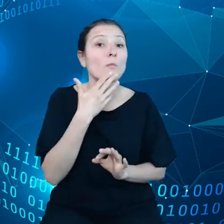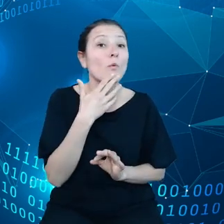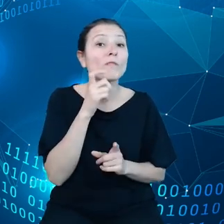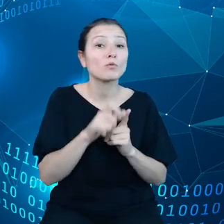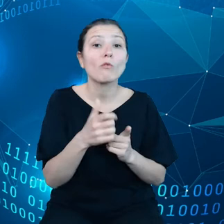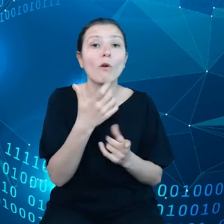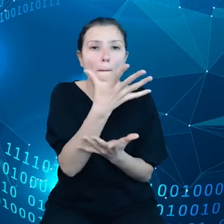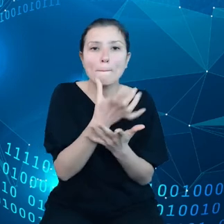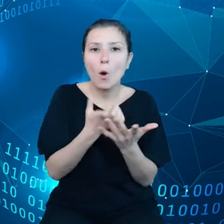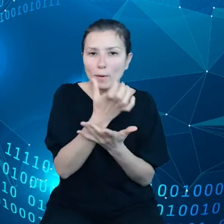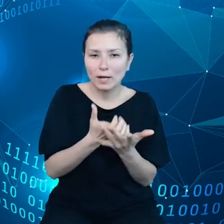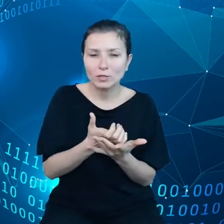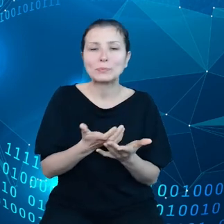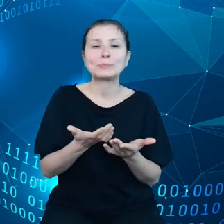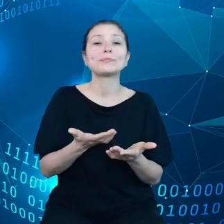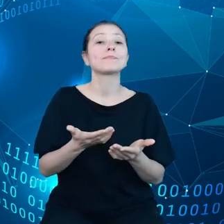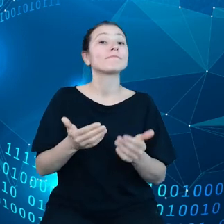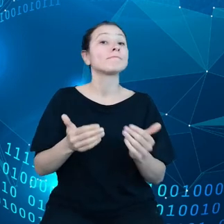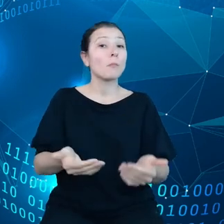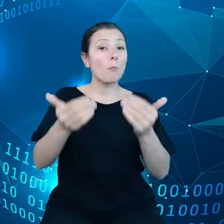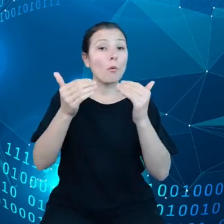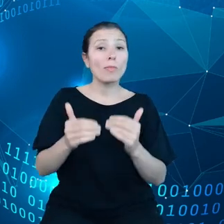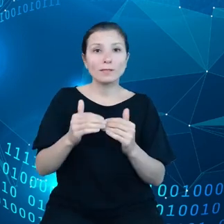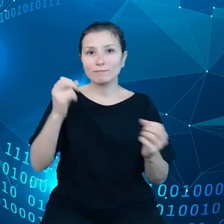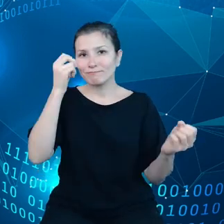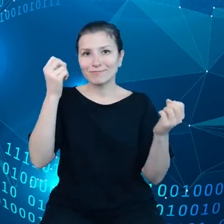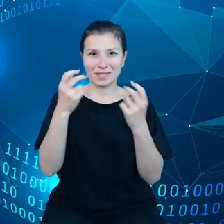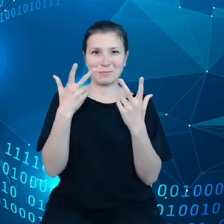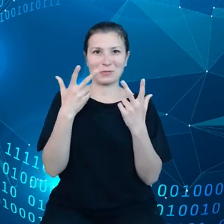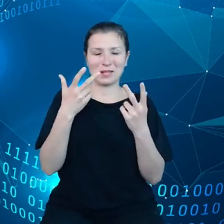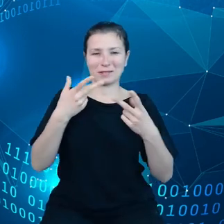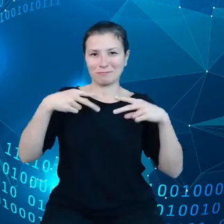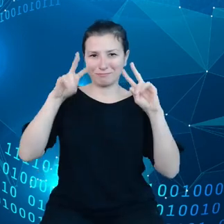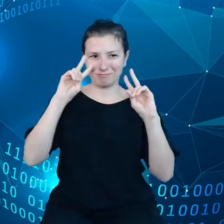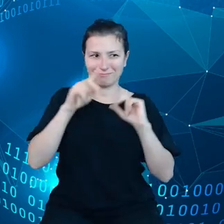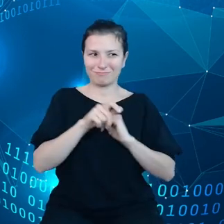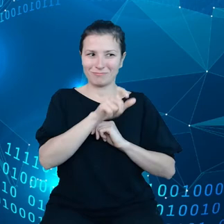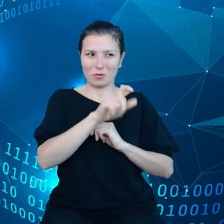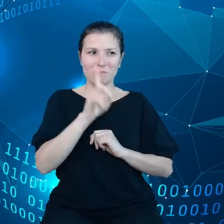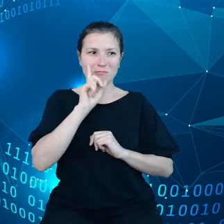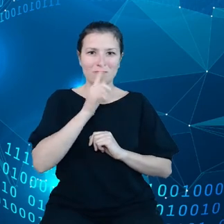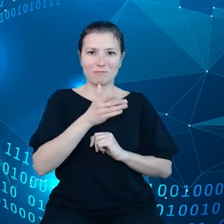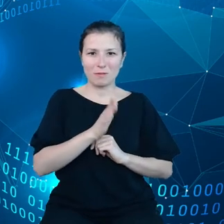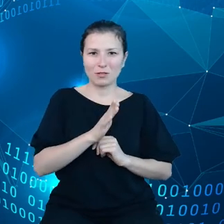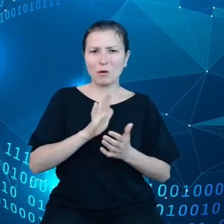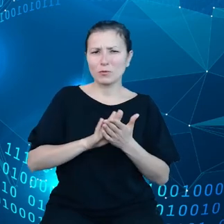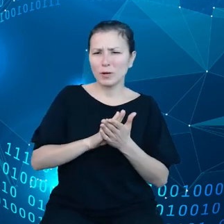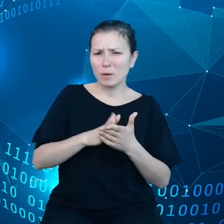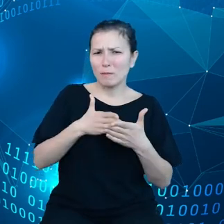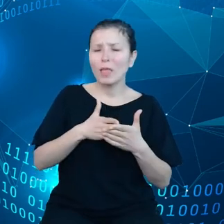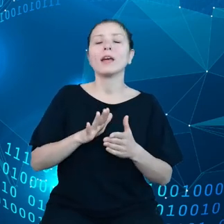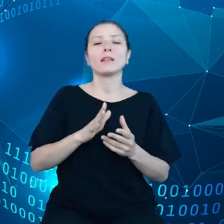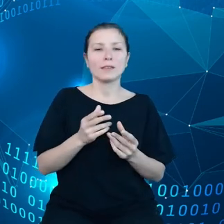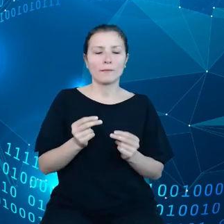niespodzianką, która czeka na pana Cukowskiego, oj, zablokowało mi się? Nie, nie zablokowało mi się,